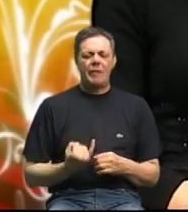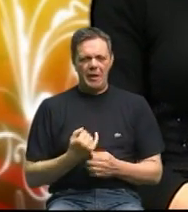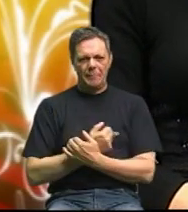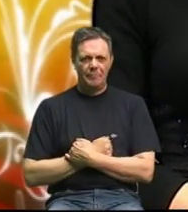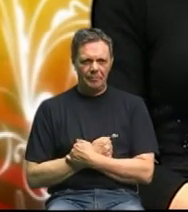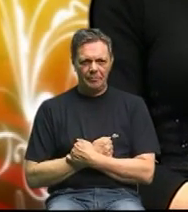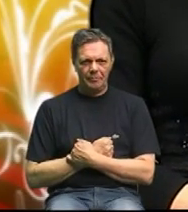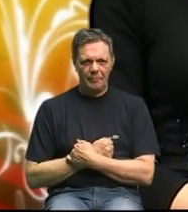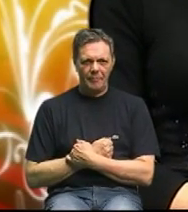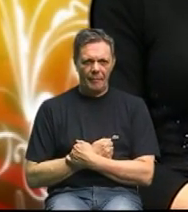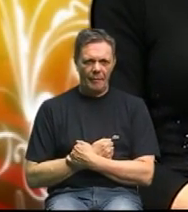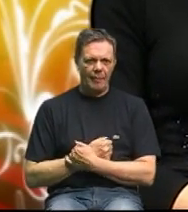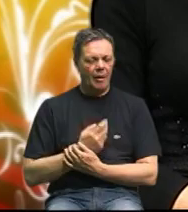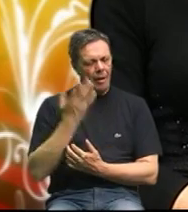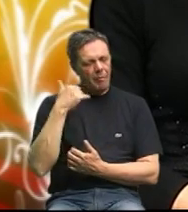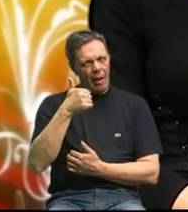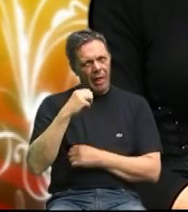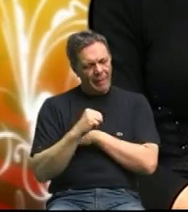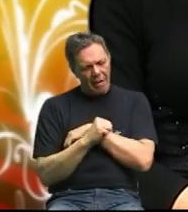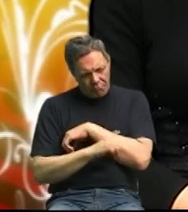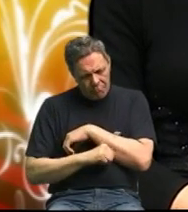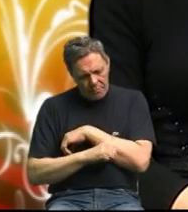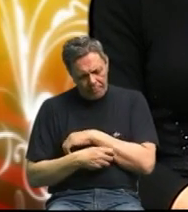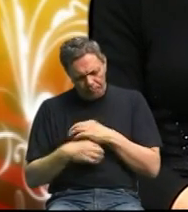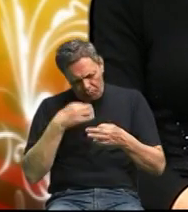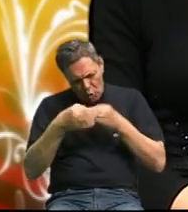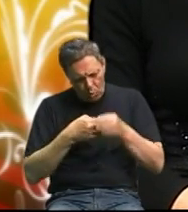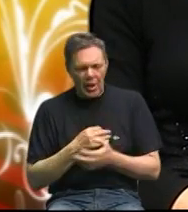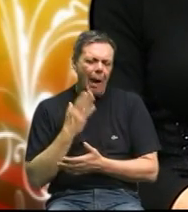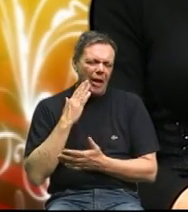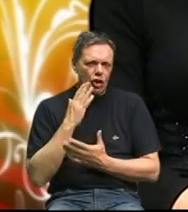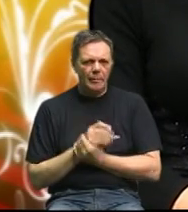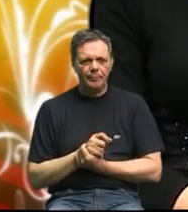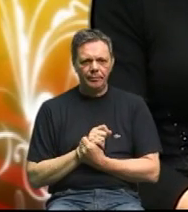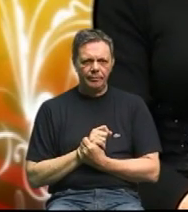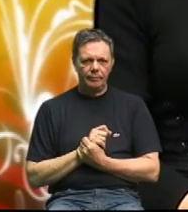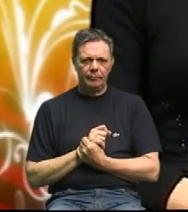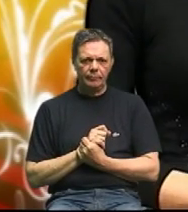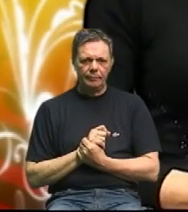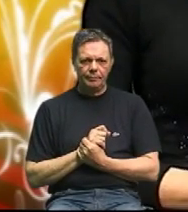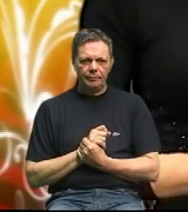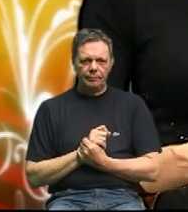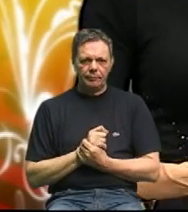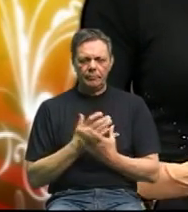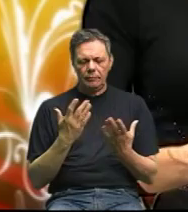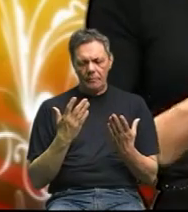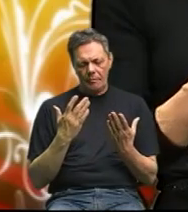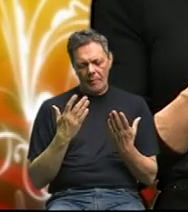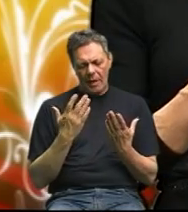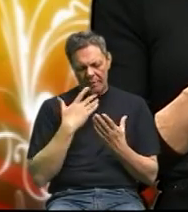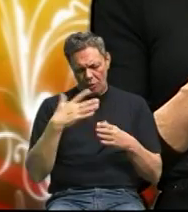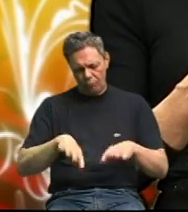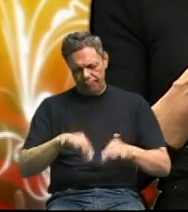i byla jedna studia američka studia byla jedna koja rekla kad